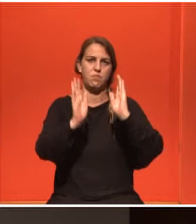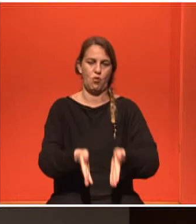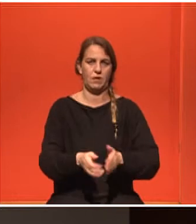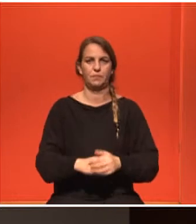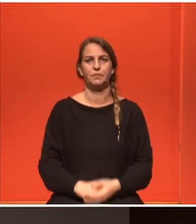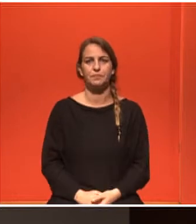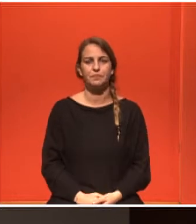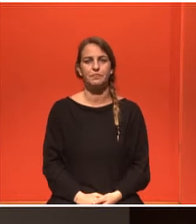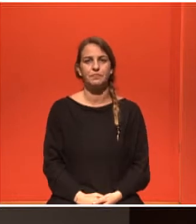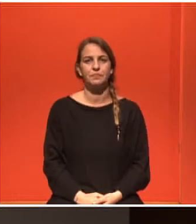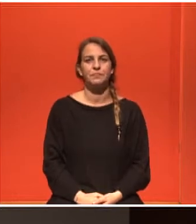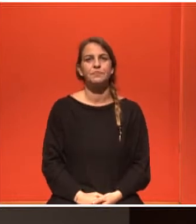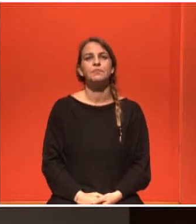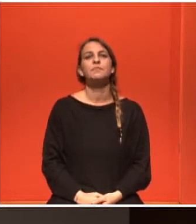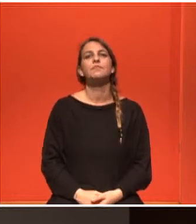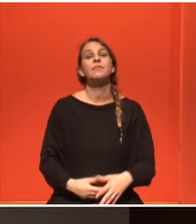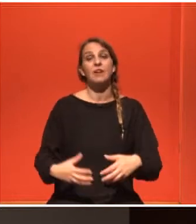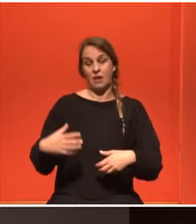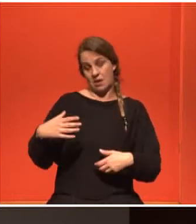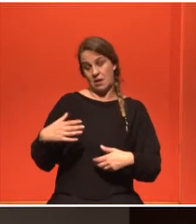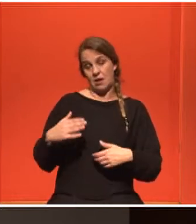Μερικοί μας τεχτομοί και ήλιος επιτρέπεται.